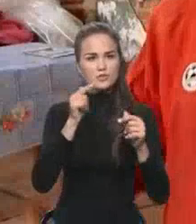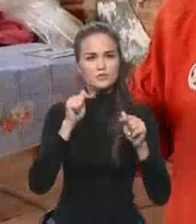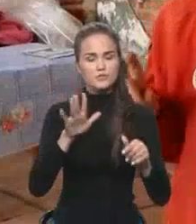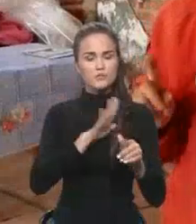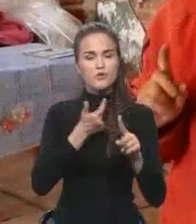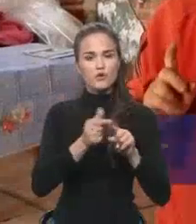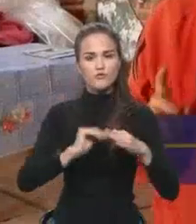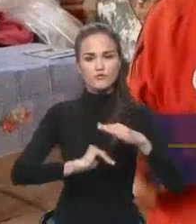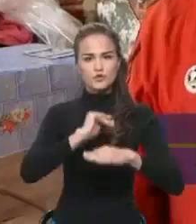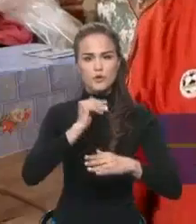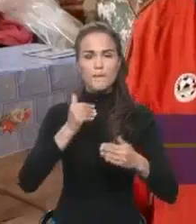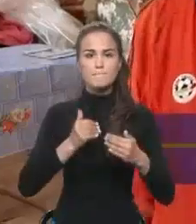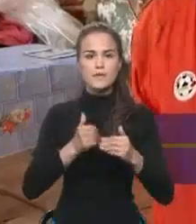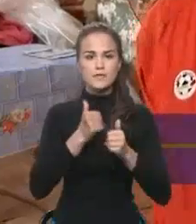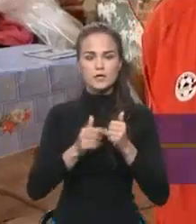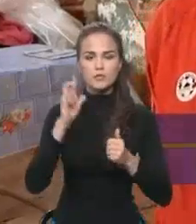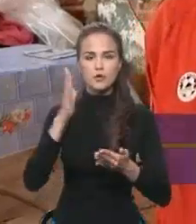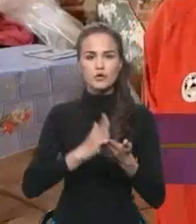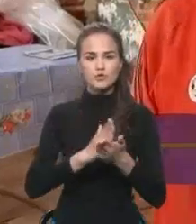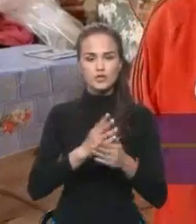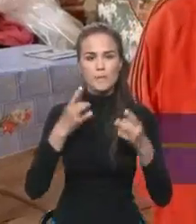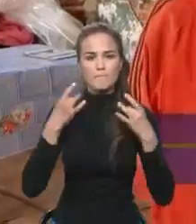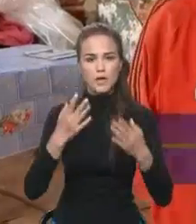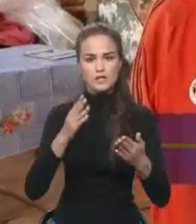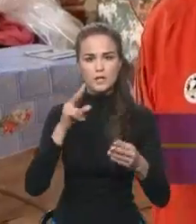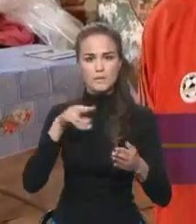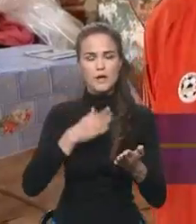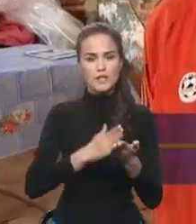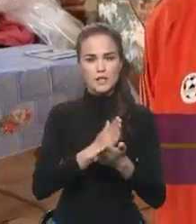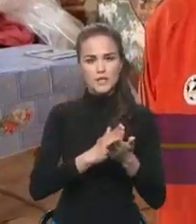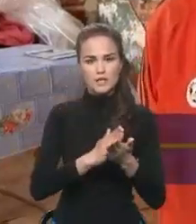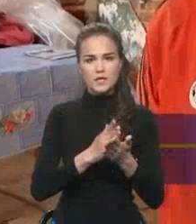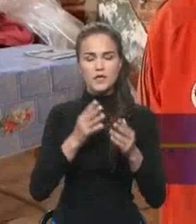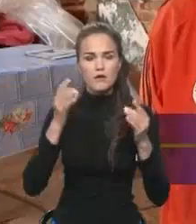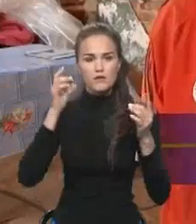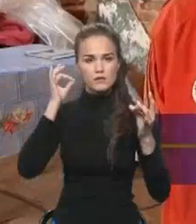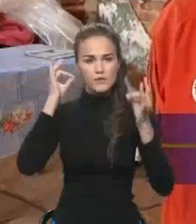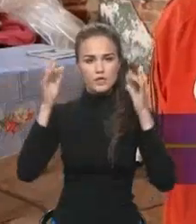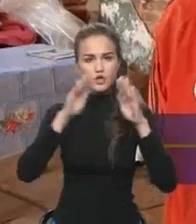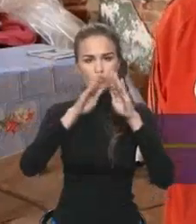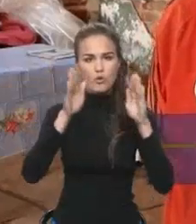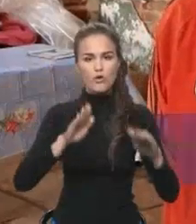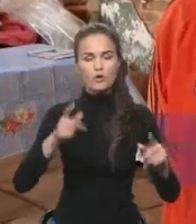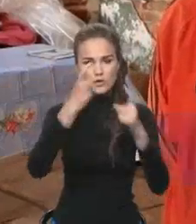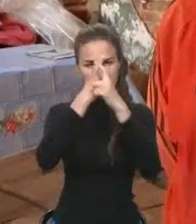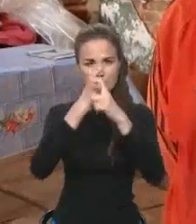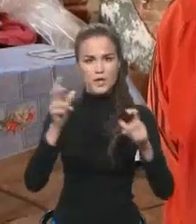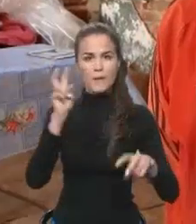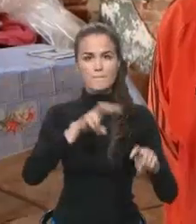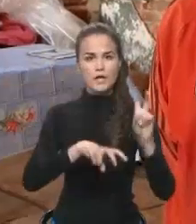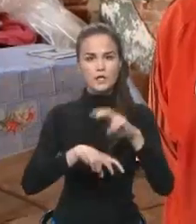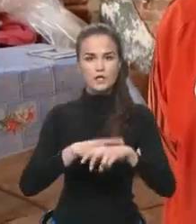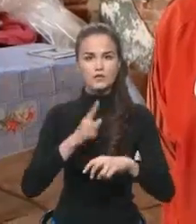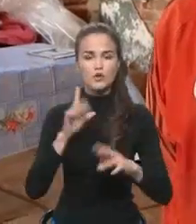Перед каждым богослужением, праздником, панихидой Звонит колокол и сообщает прихожанам,